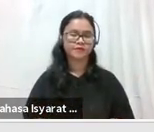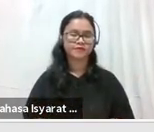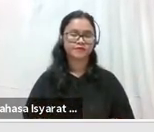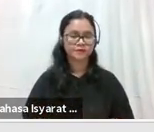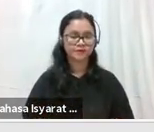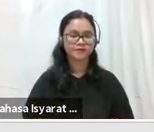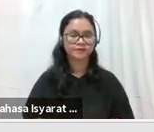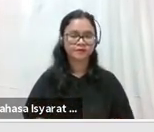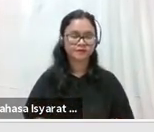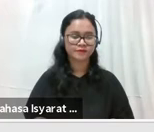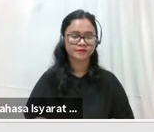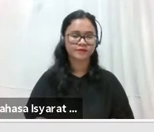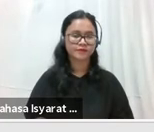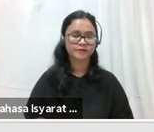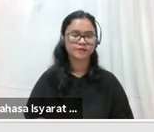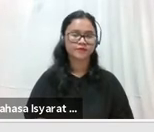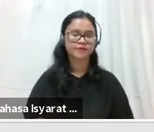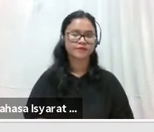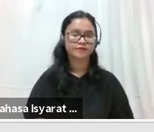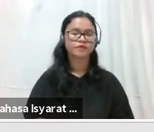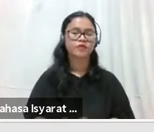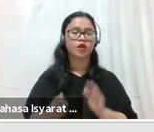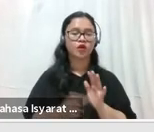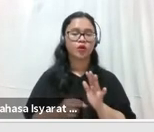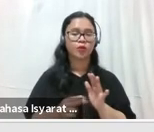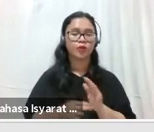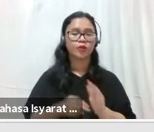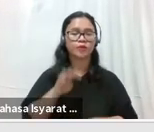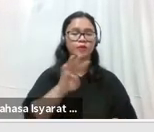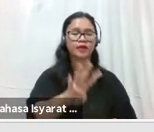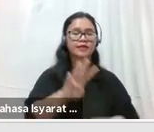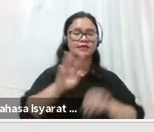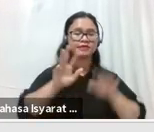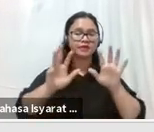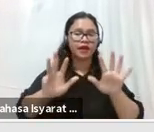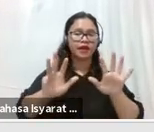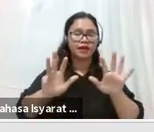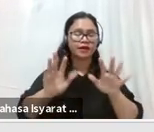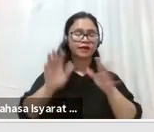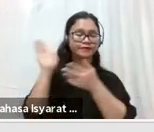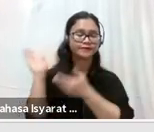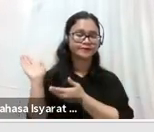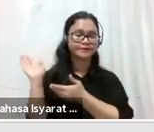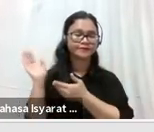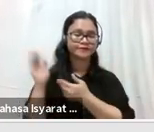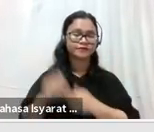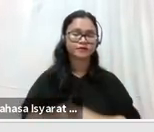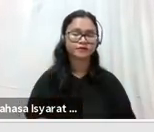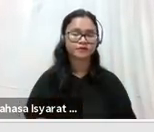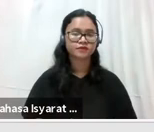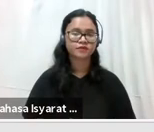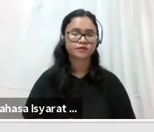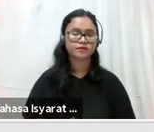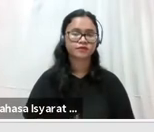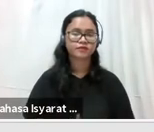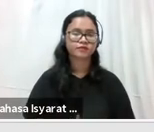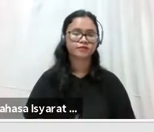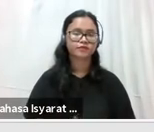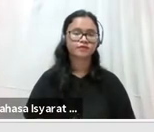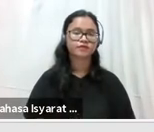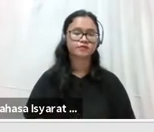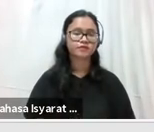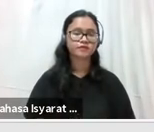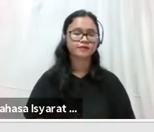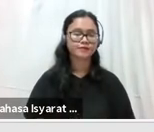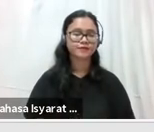Indonesia untuk Kesetaraan. 49, Ismail Aris SHMH